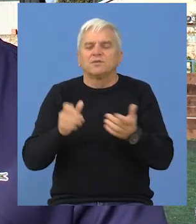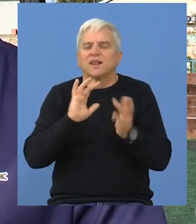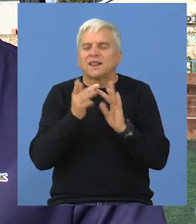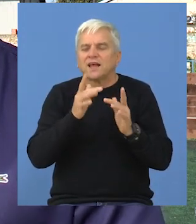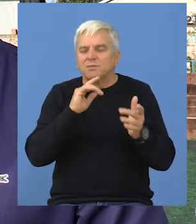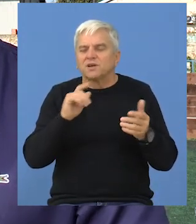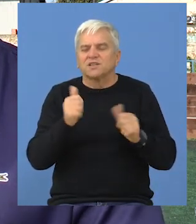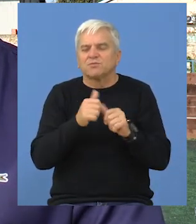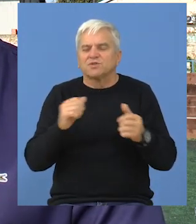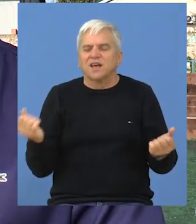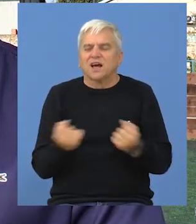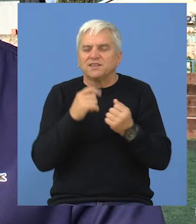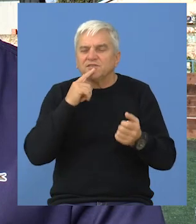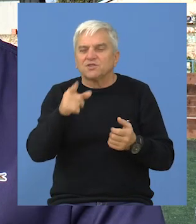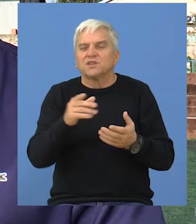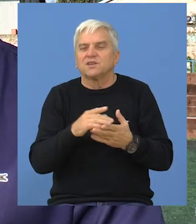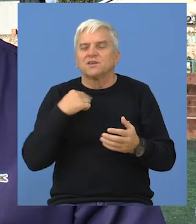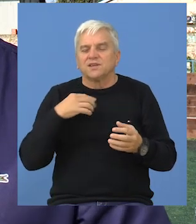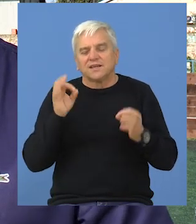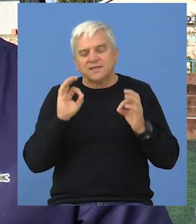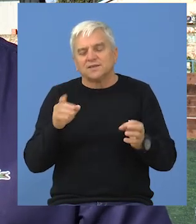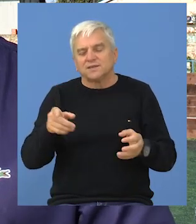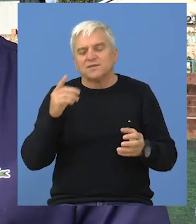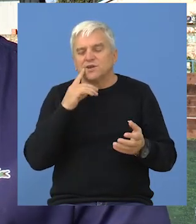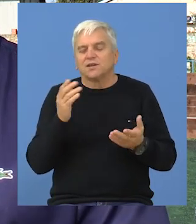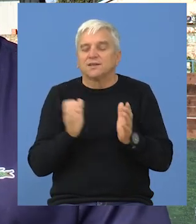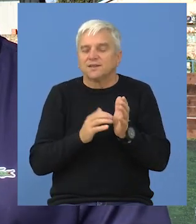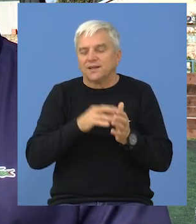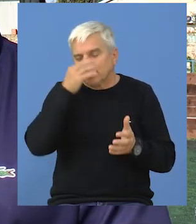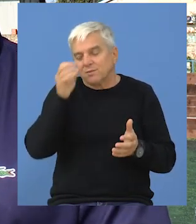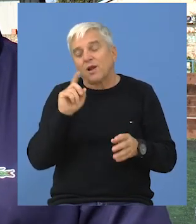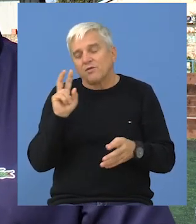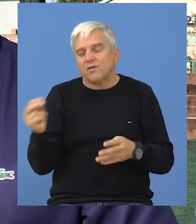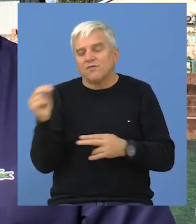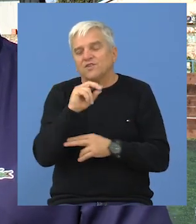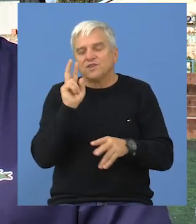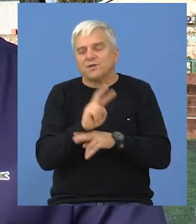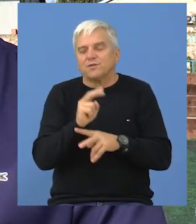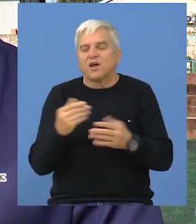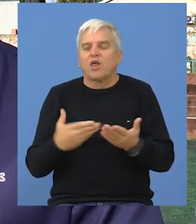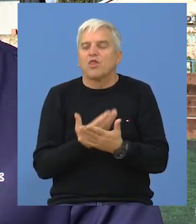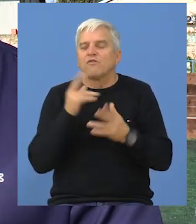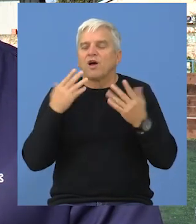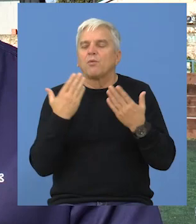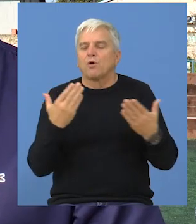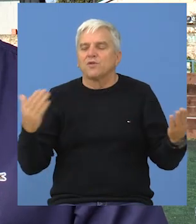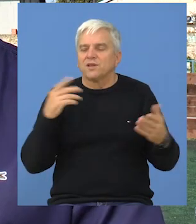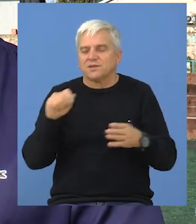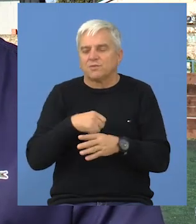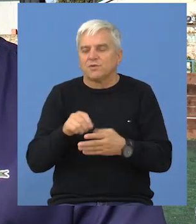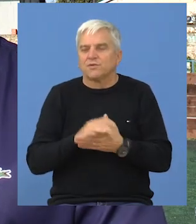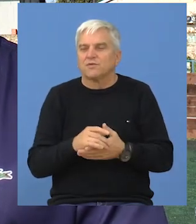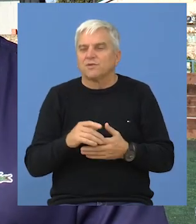velikih futbalskih turnira i sportkih događaja koji je svakako, mi ćemo da se slažete sa vnom, zaslužio da mu se posveti pažnje u smislu jedne